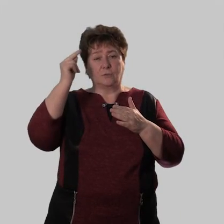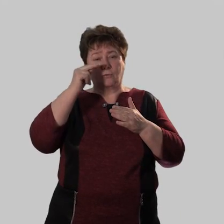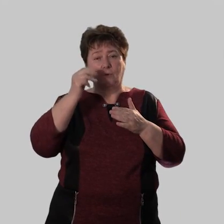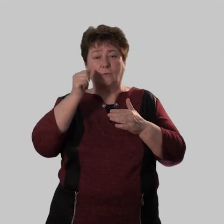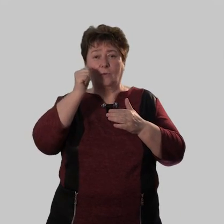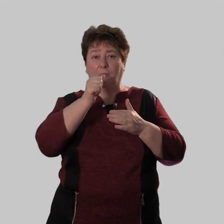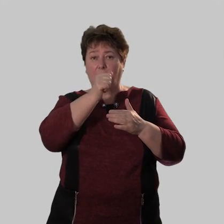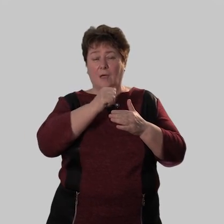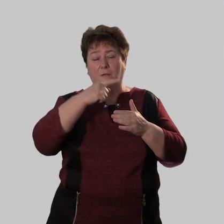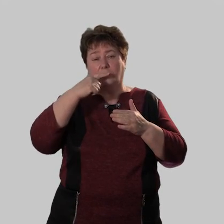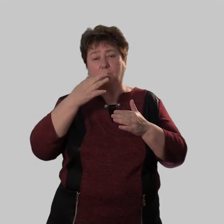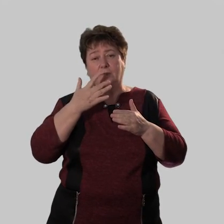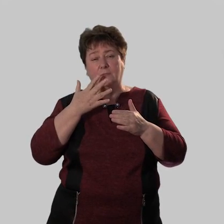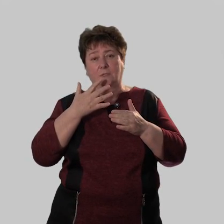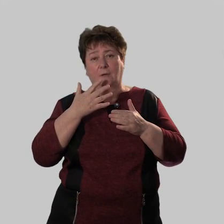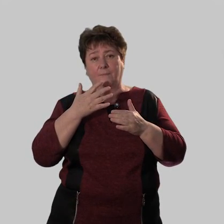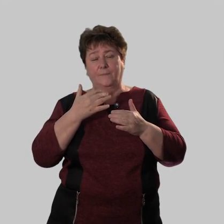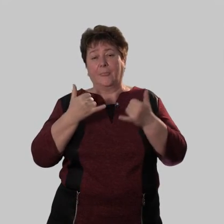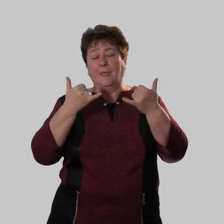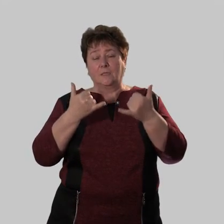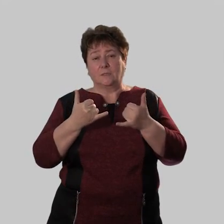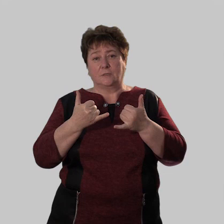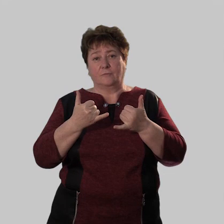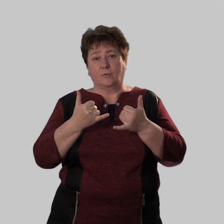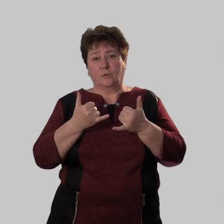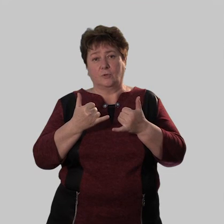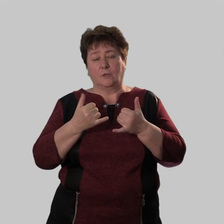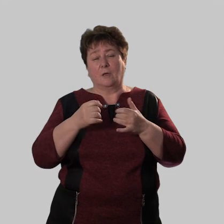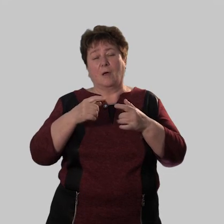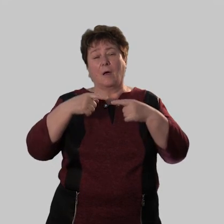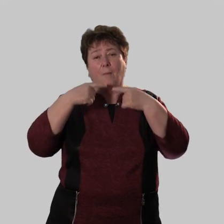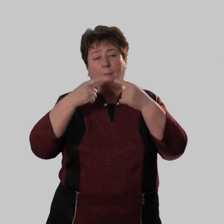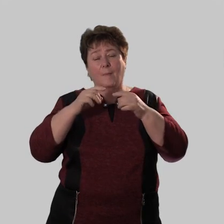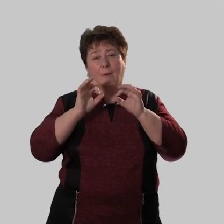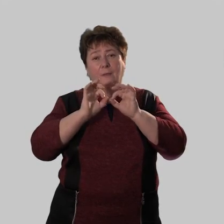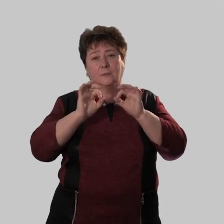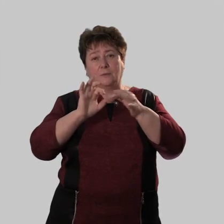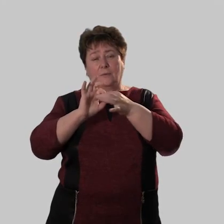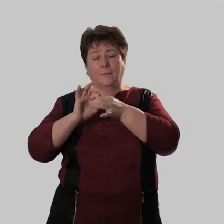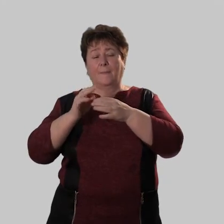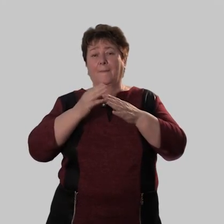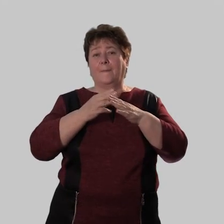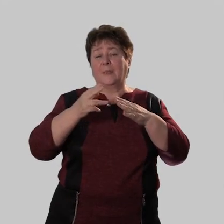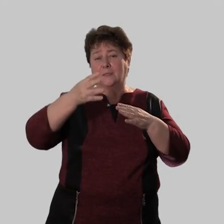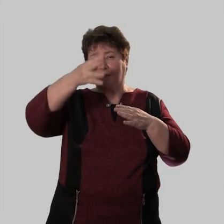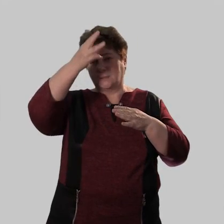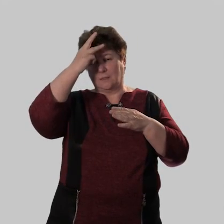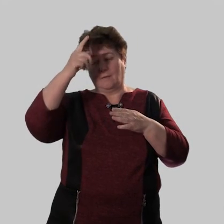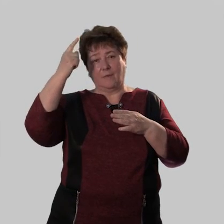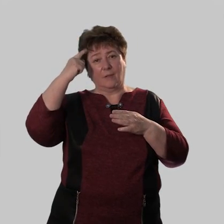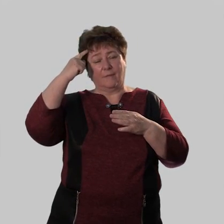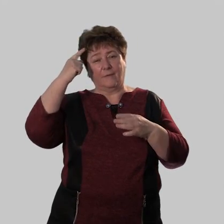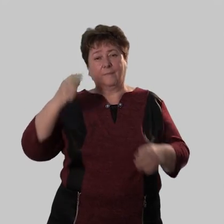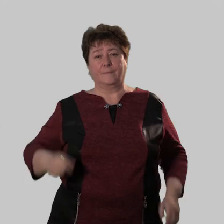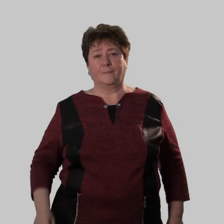рубрике «Тайны русского языка». И сегодняшняя наша пословица «Без царя в